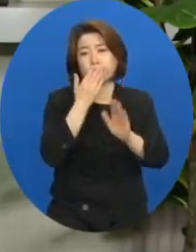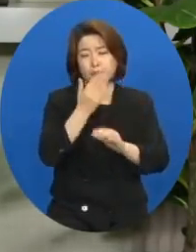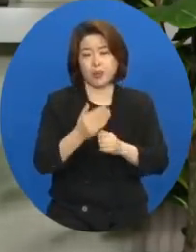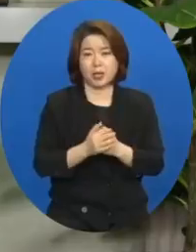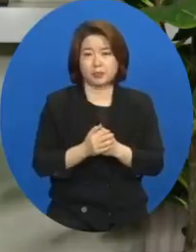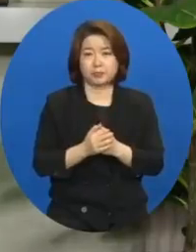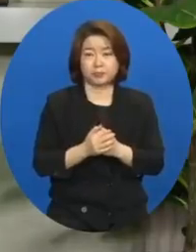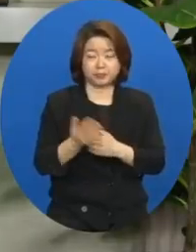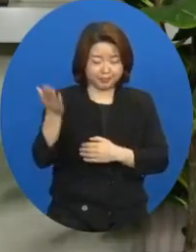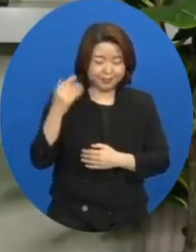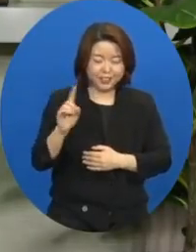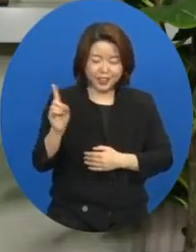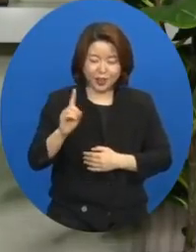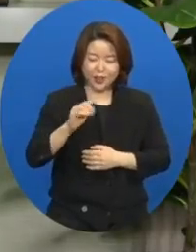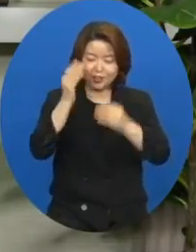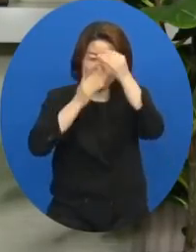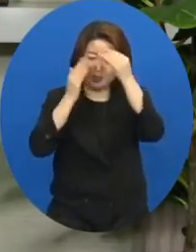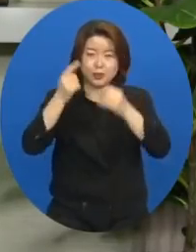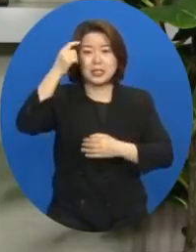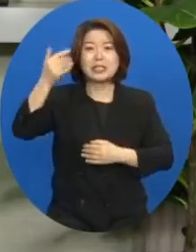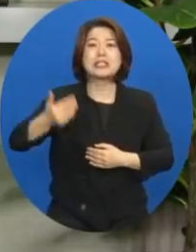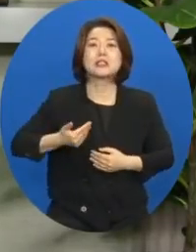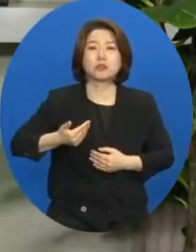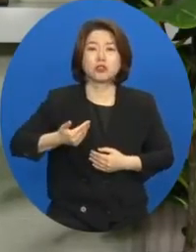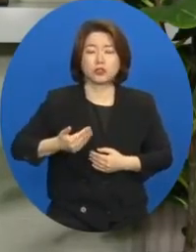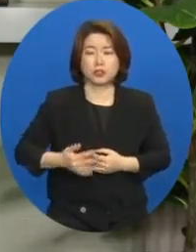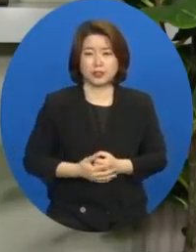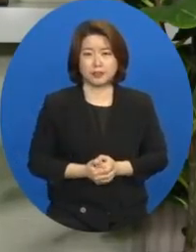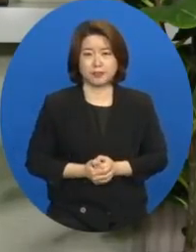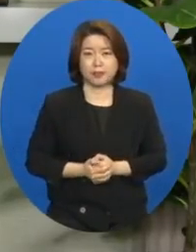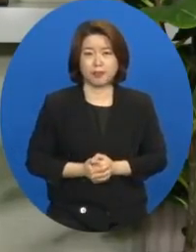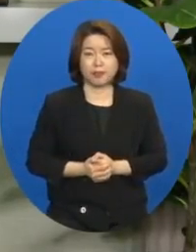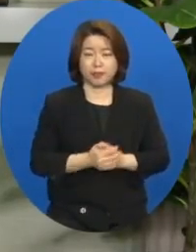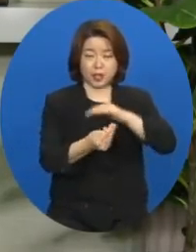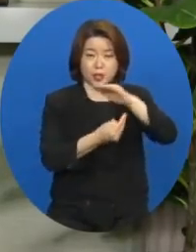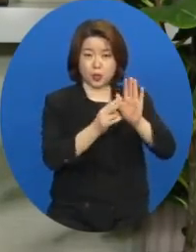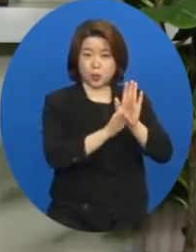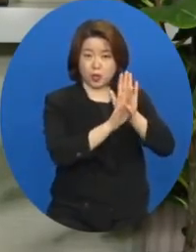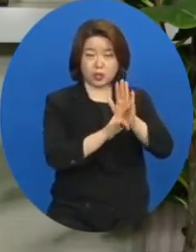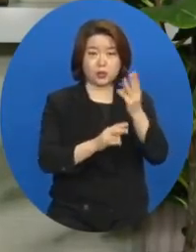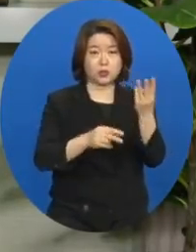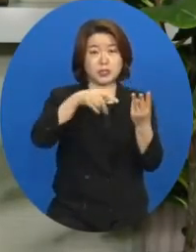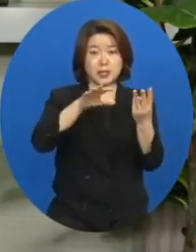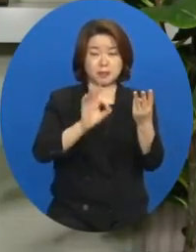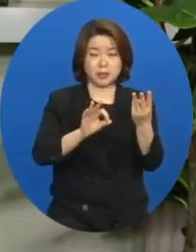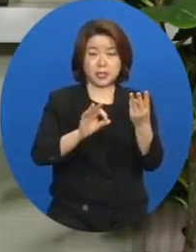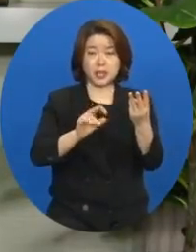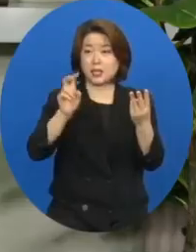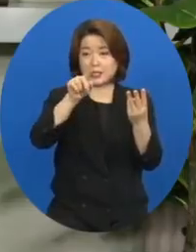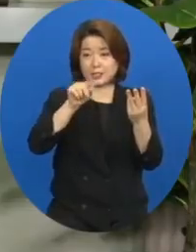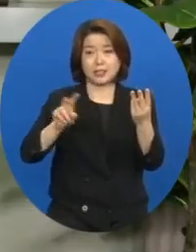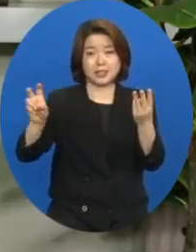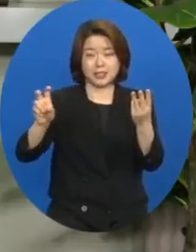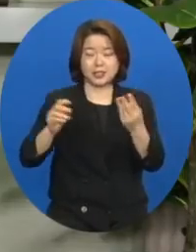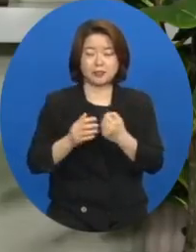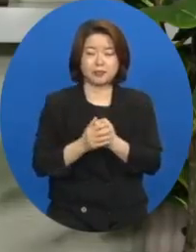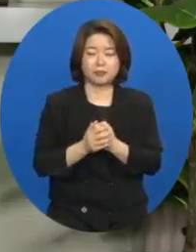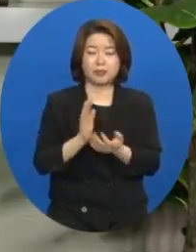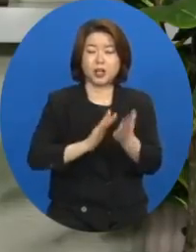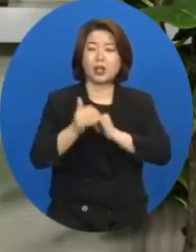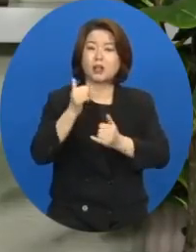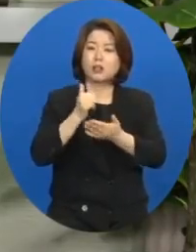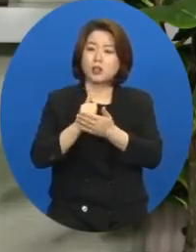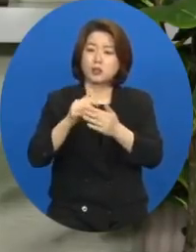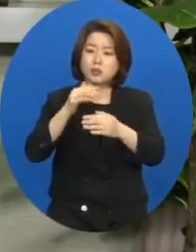성도님이 저에게 그런 질문을 하셨습니다. 요한기조록 3장 20절에서 예수님께서 문 밖에